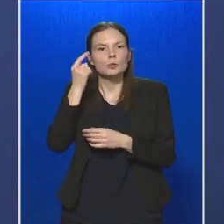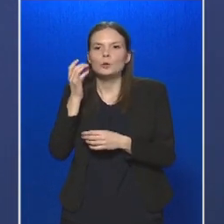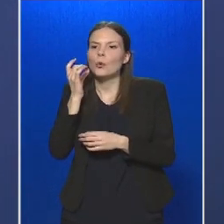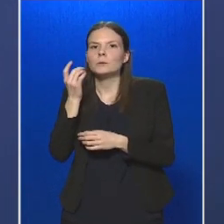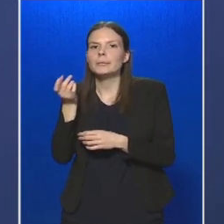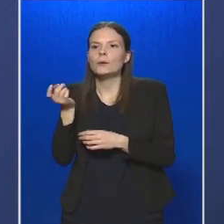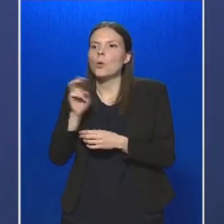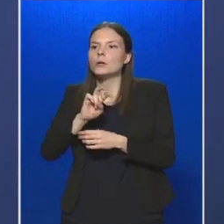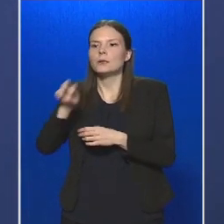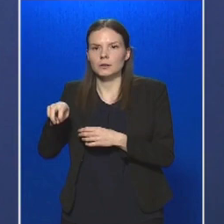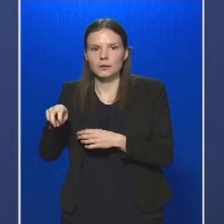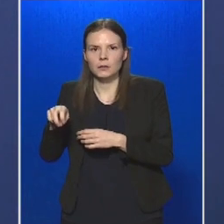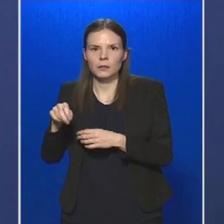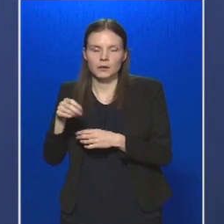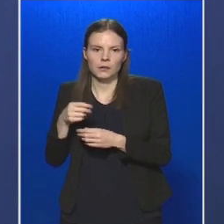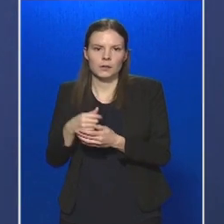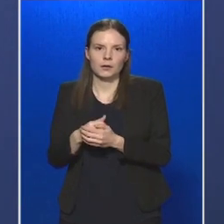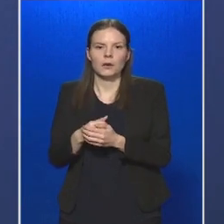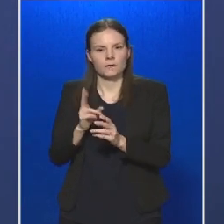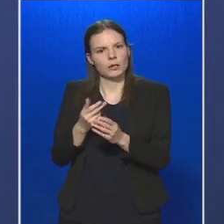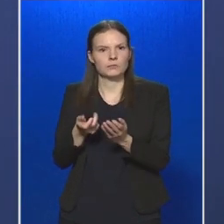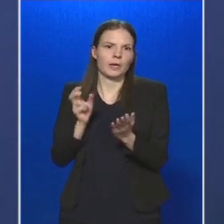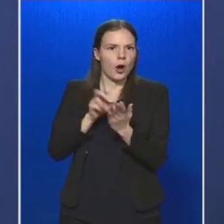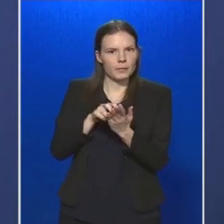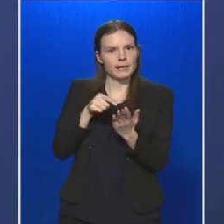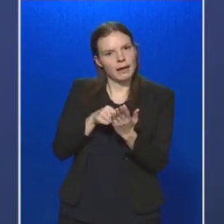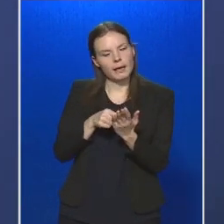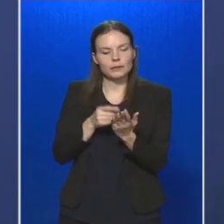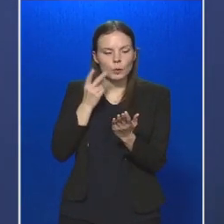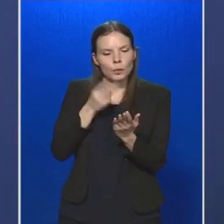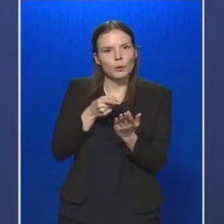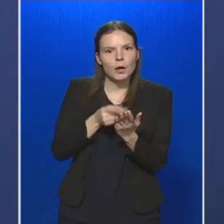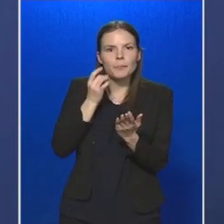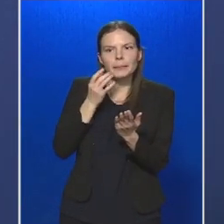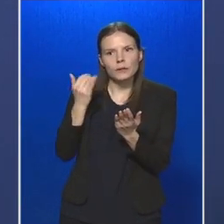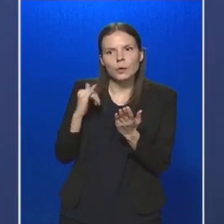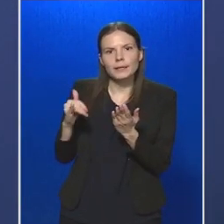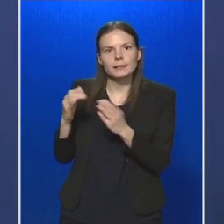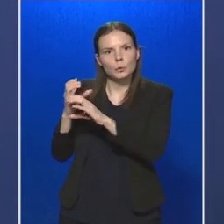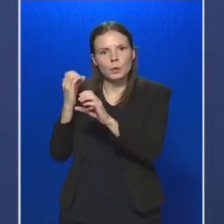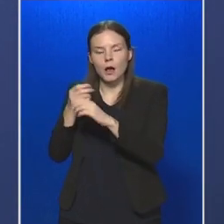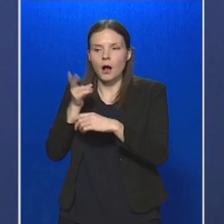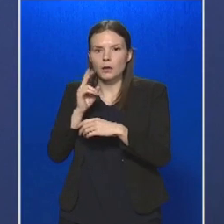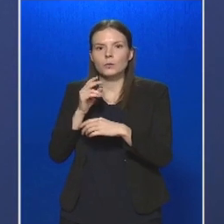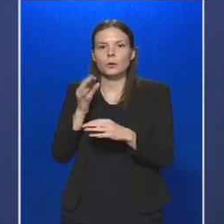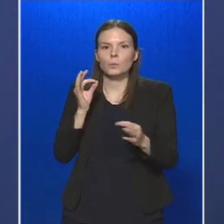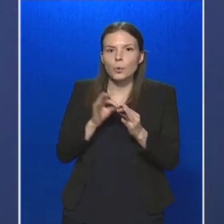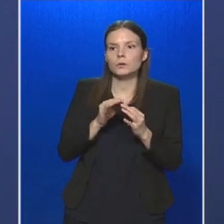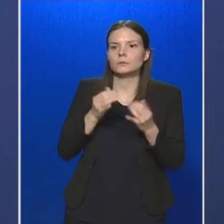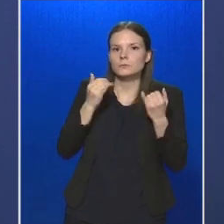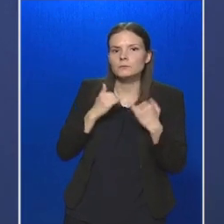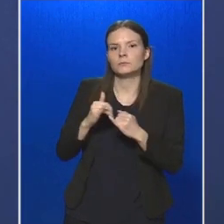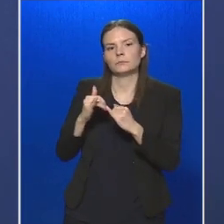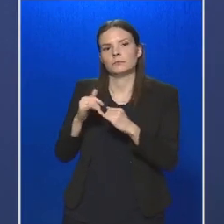mikor indul a járat, erre applikációk is vannak, akkor menjünk ki az utcára, amikor